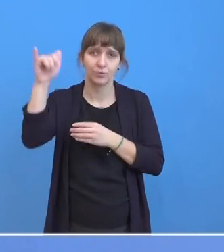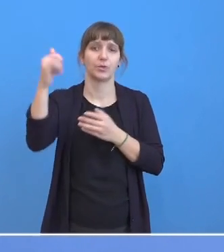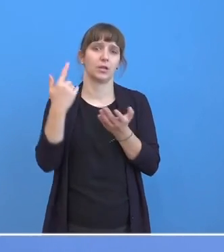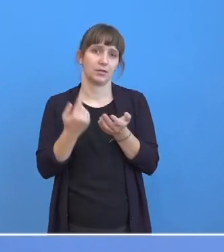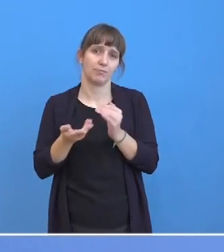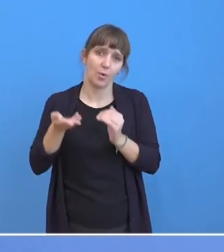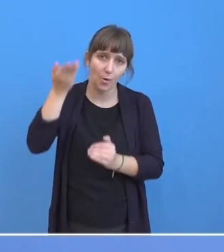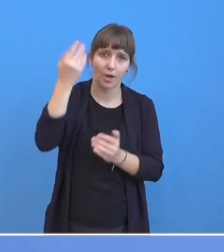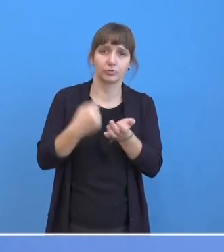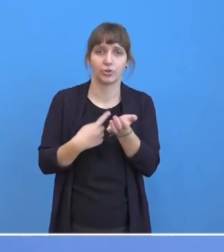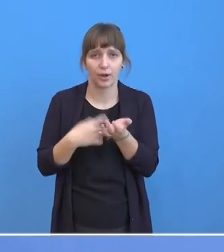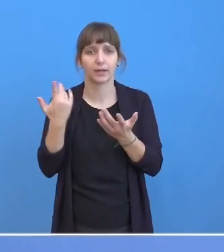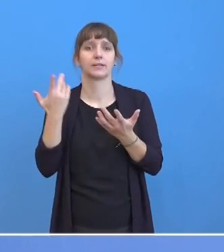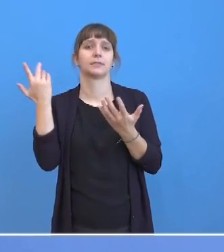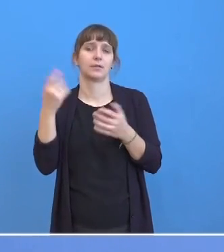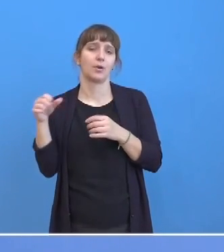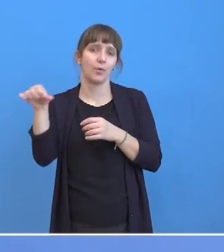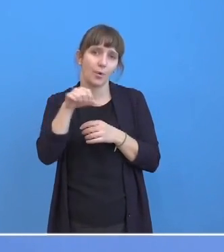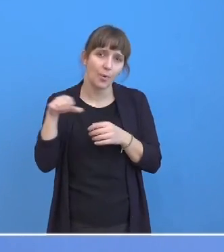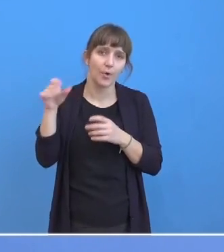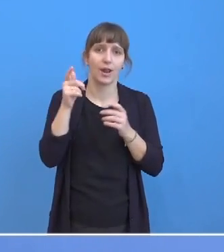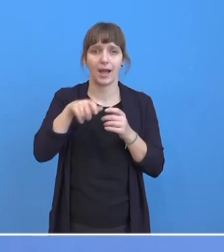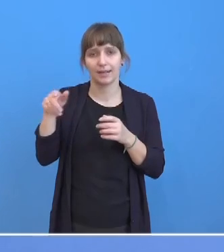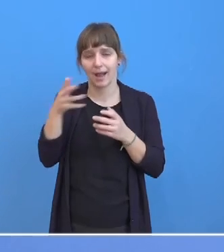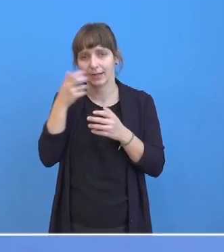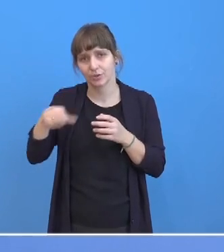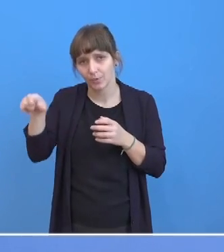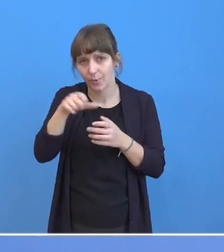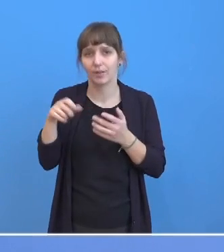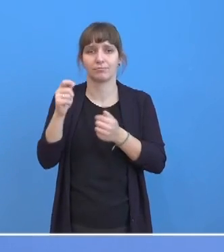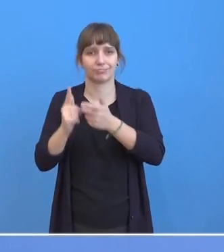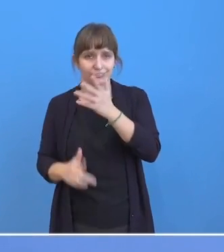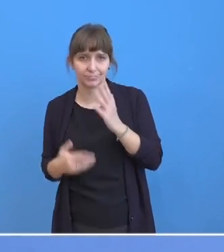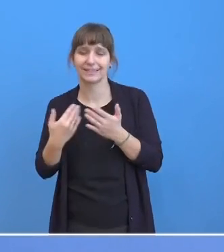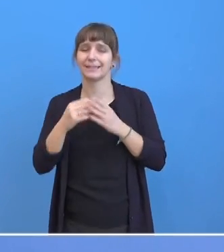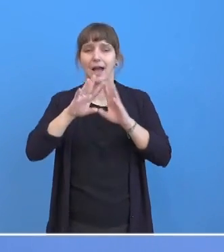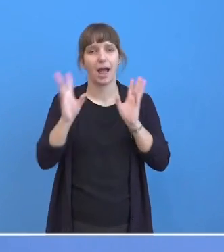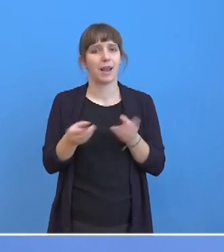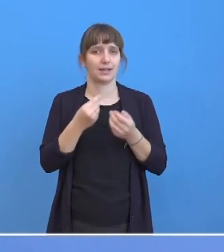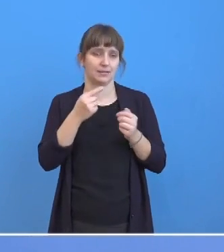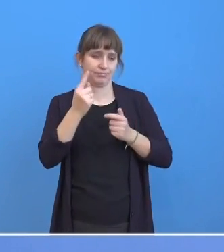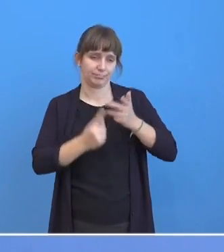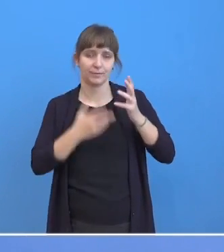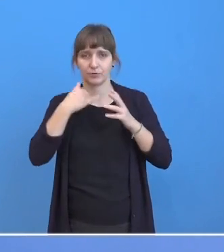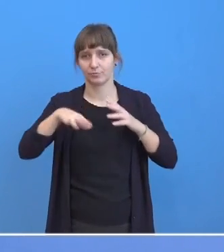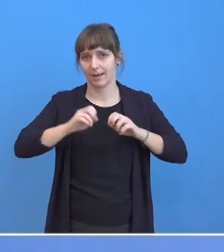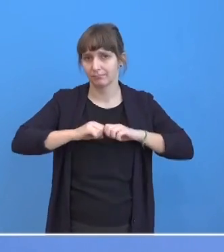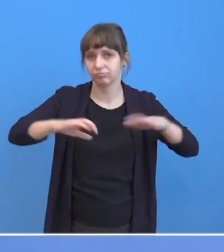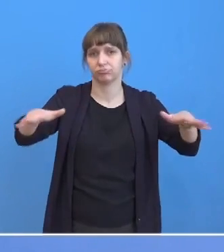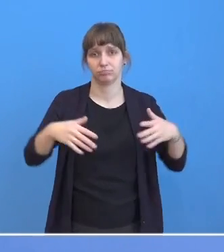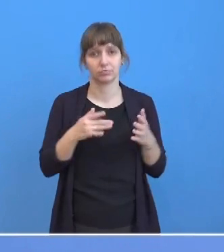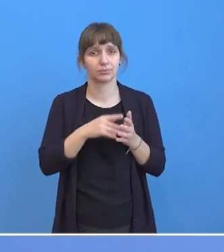mehr. Und mit der Kampagne wollen wir auf all diese Instrumente hinweisen, sie bekannter machen. Denn Sie alle wissen ja, Klimaschutz